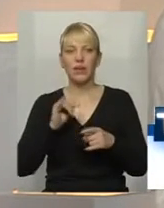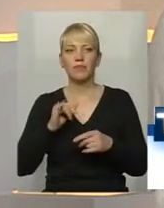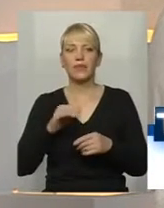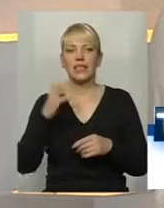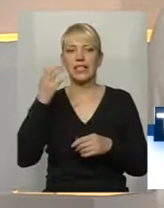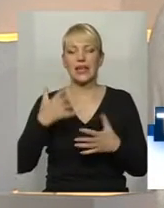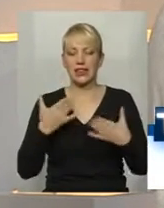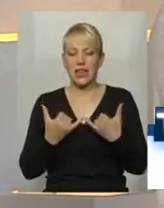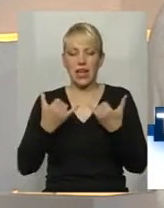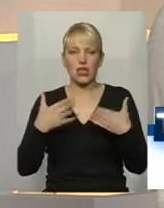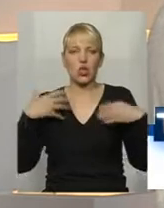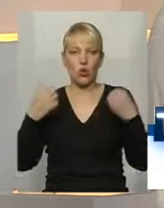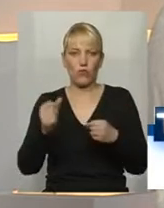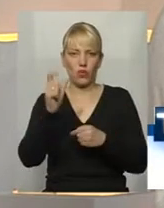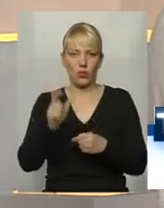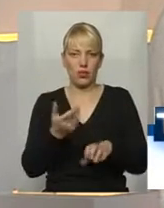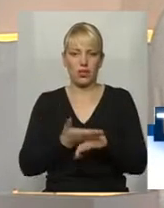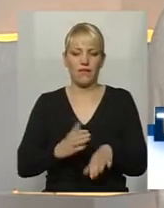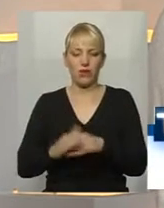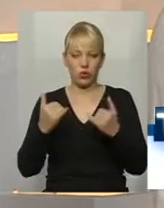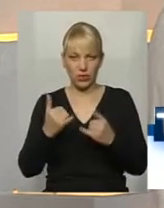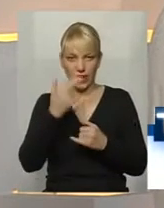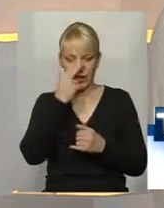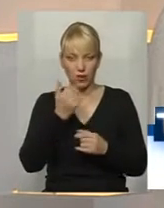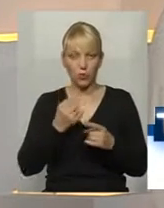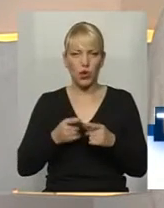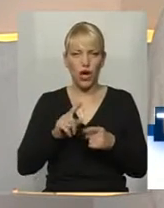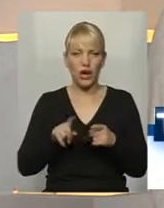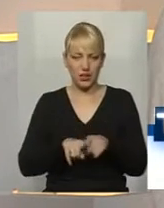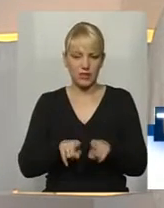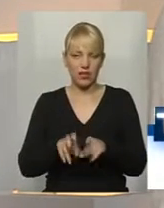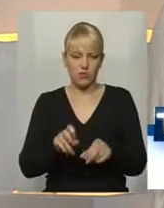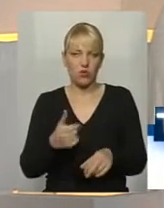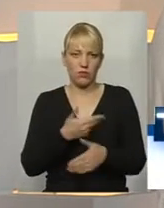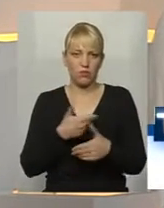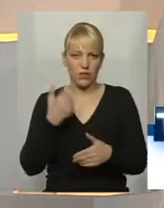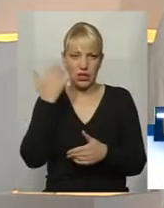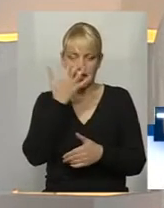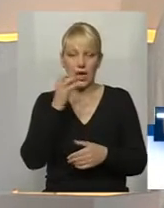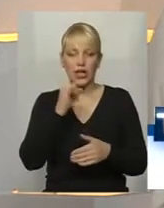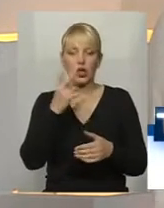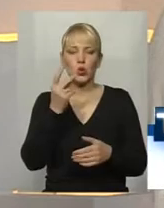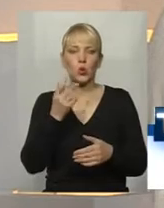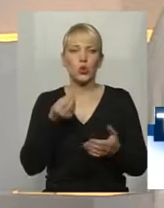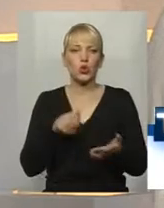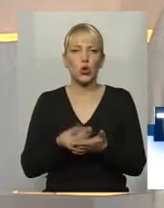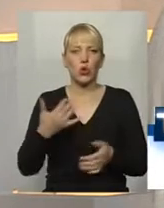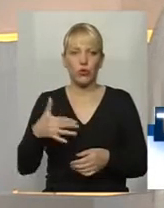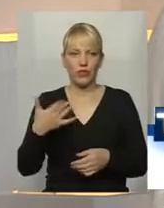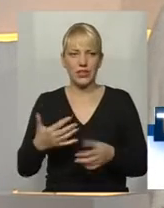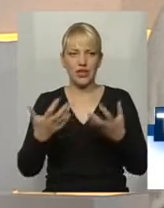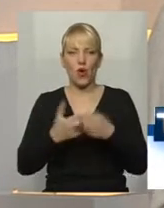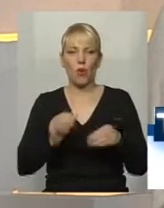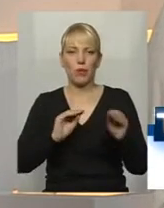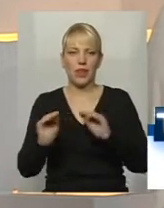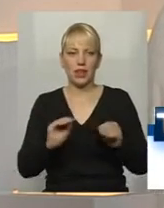людини важко адаптуватися у певній мірі. І друге, це дороговизна того обладнання, яке потрібно для незрячої людини.